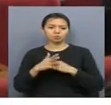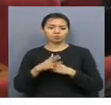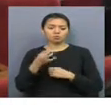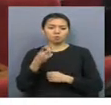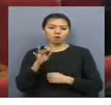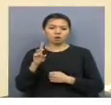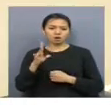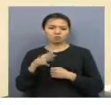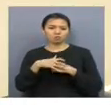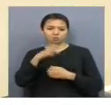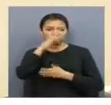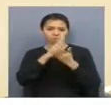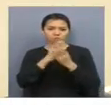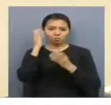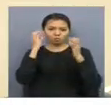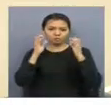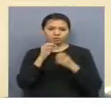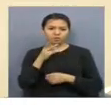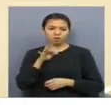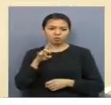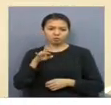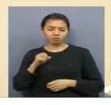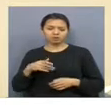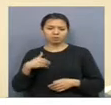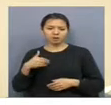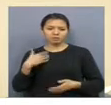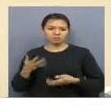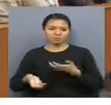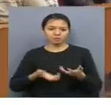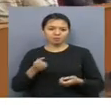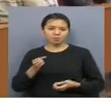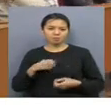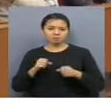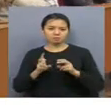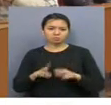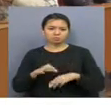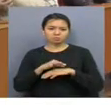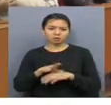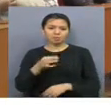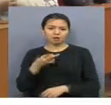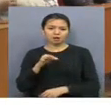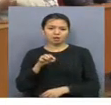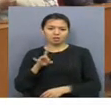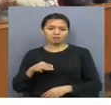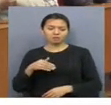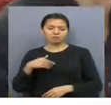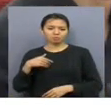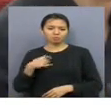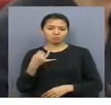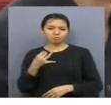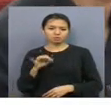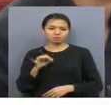атындағы көкші тау мемлекеттік университеті тау кенісі және пайдалық қазбаларды байыту мамандығы бойынша. Бакалаврларды дайында пана ғоймай,